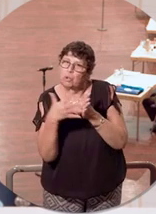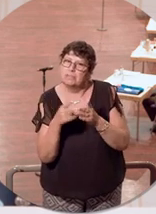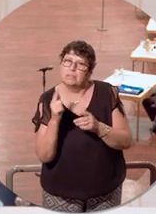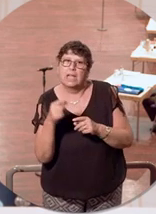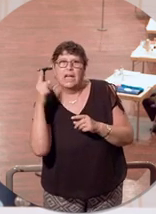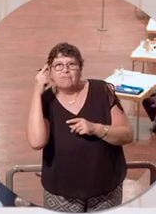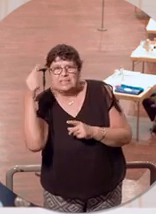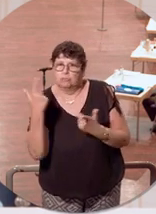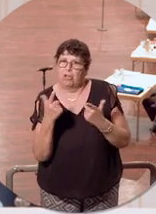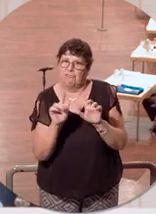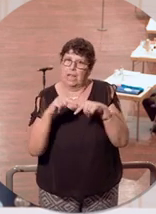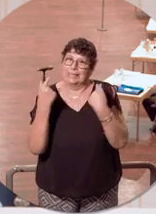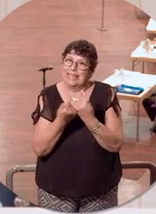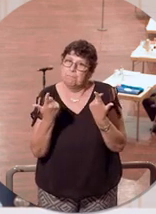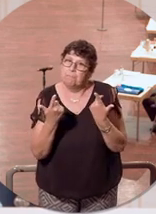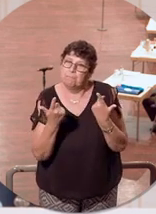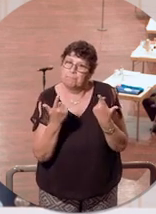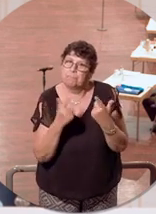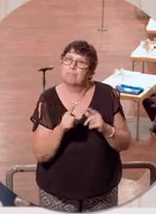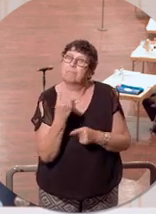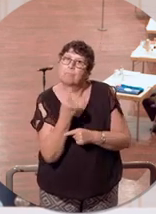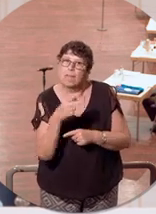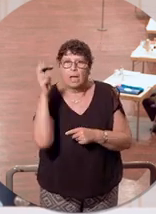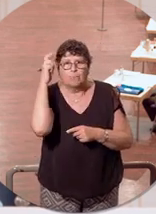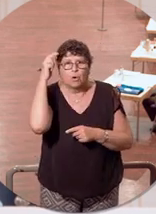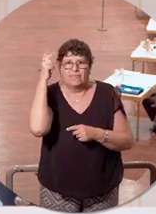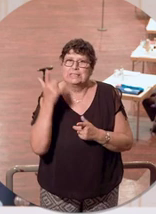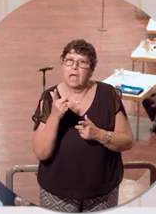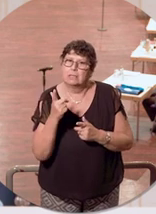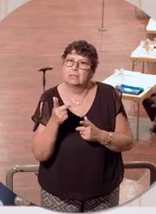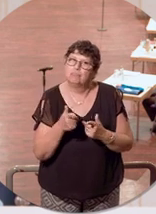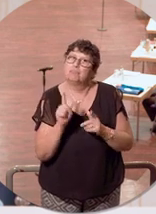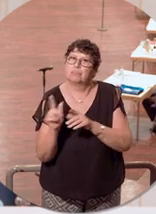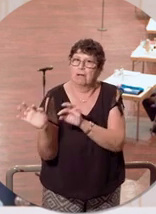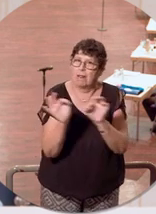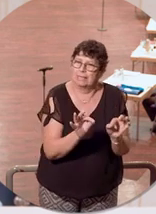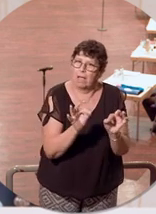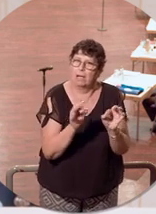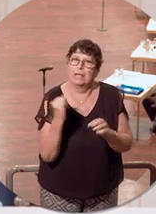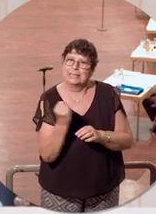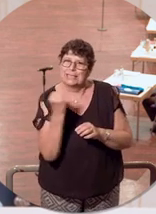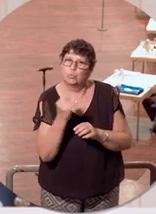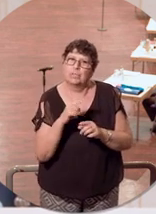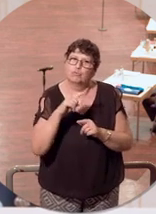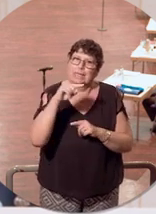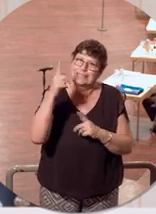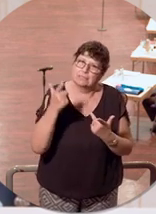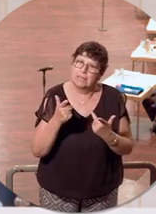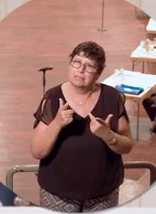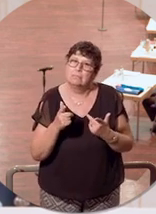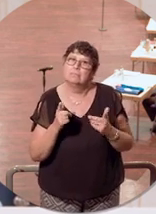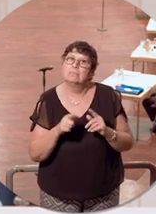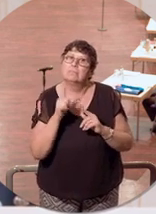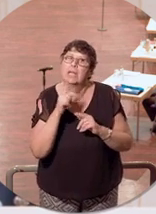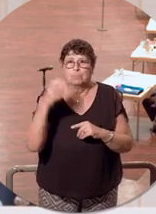WissenschaftlerInnen-Team unter der Federführung von Herrn Professor Göran Kauermann vom Institut für Statistik der Ludwig-Maximilians